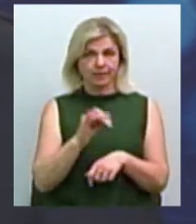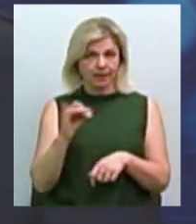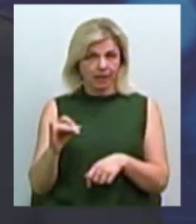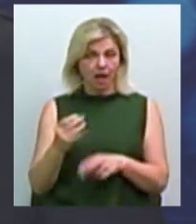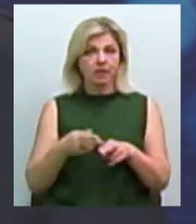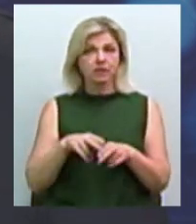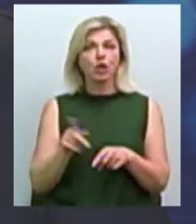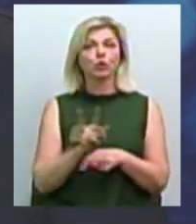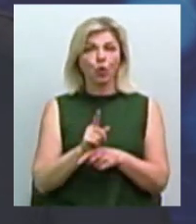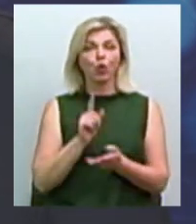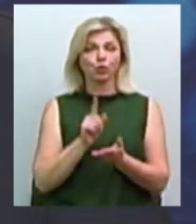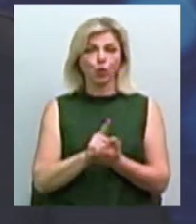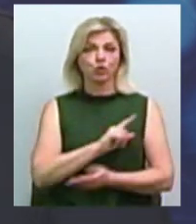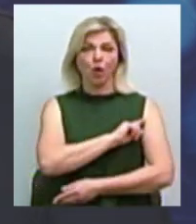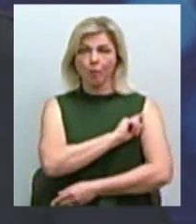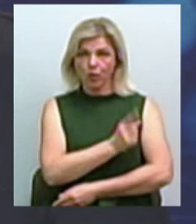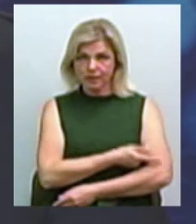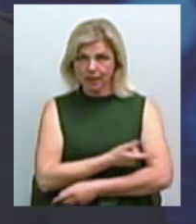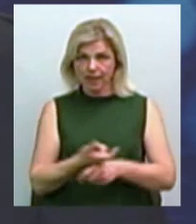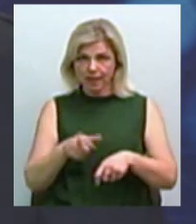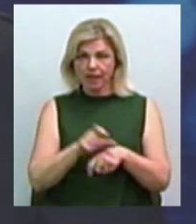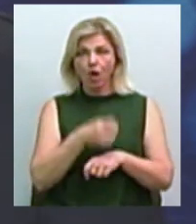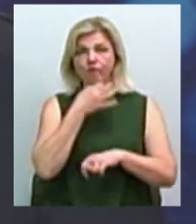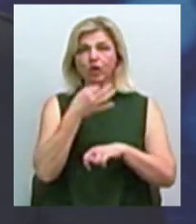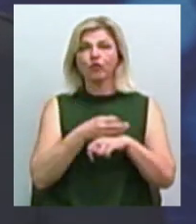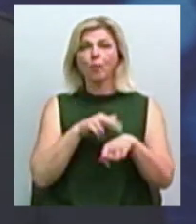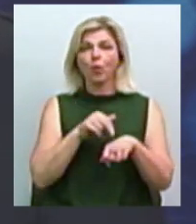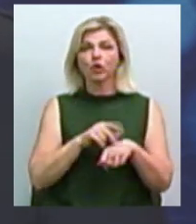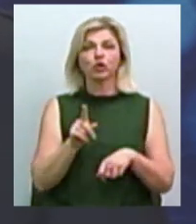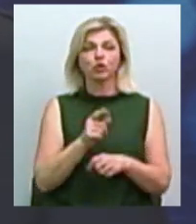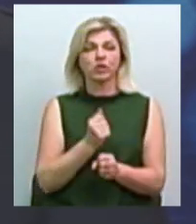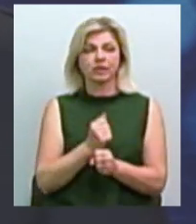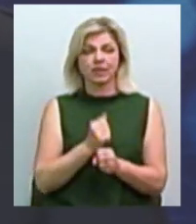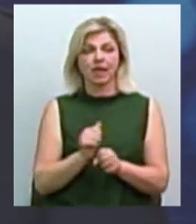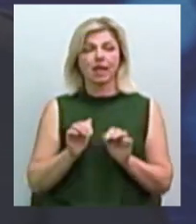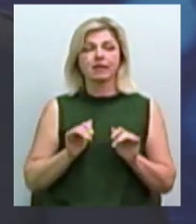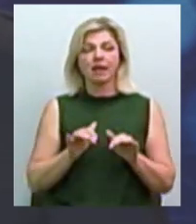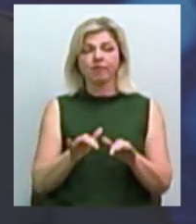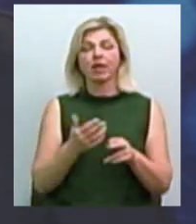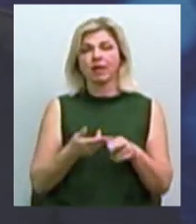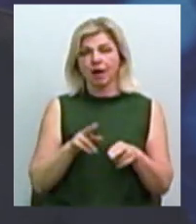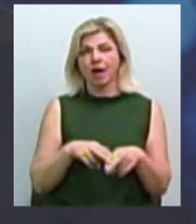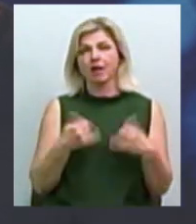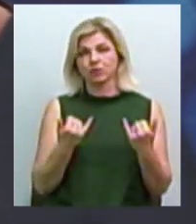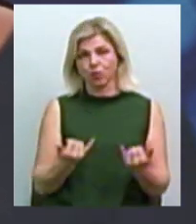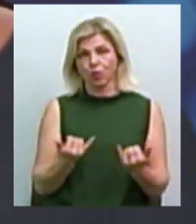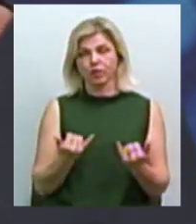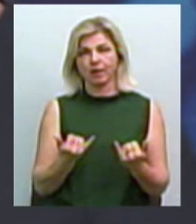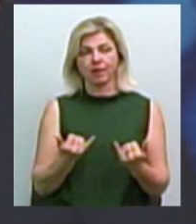мають більш посилені відповідальність поліції за те, що здійснюється діяльність, яка сьогодні